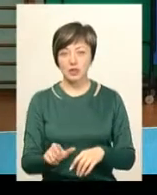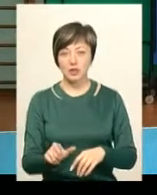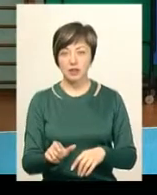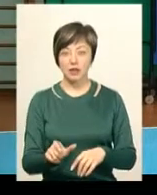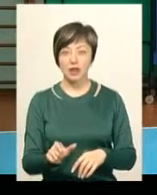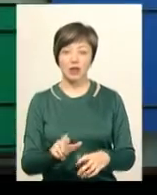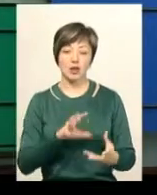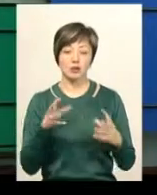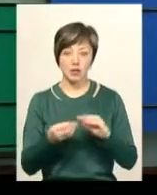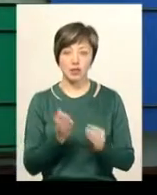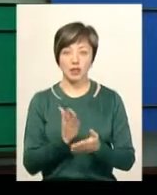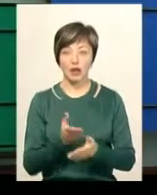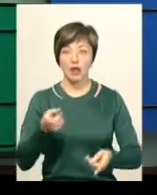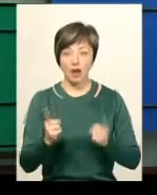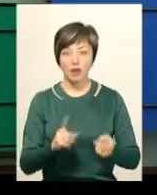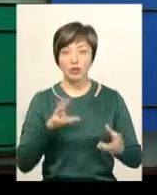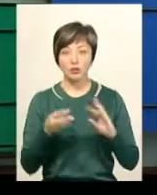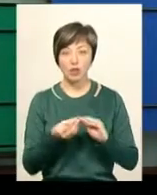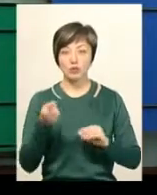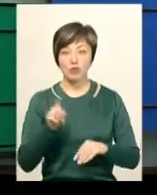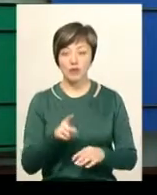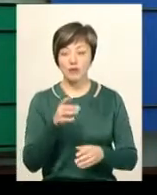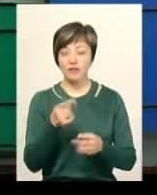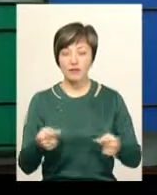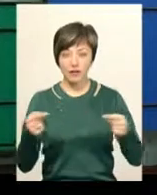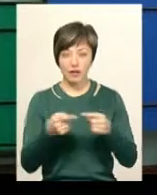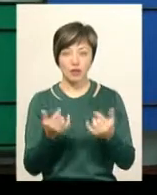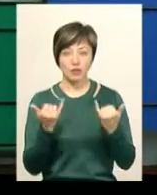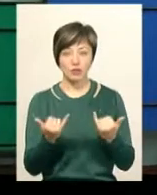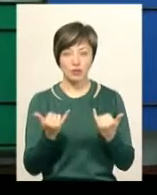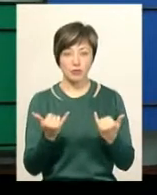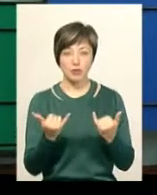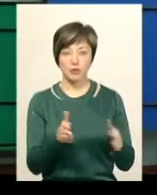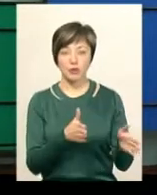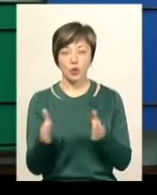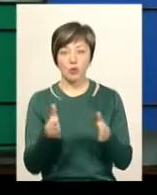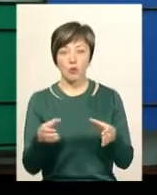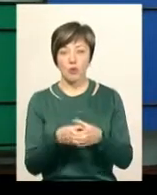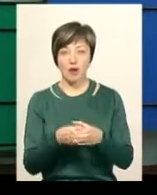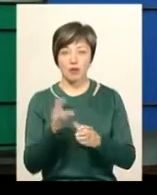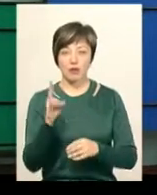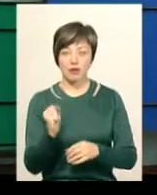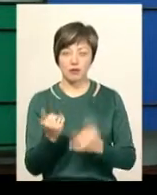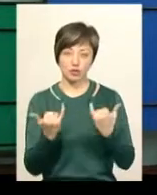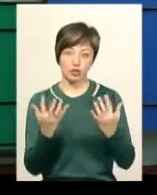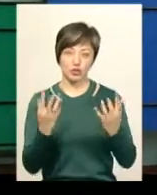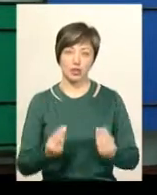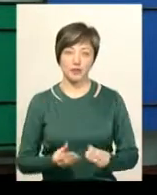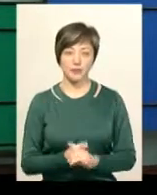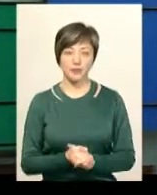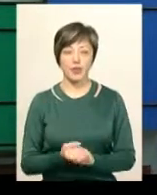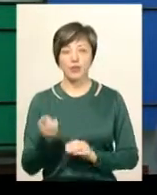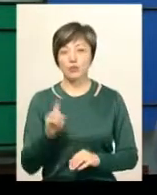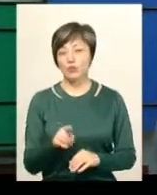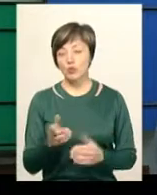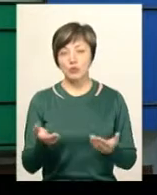відповідний результат. Реально результат той, який відповідає теперішній підготовці команди на сьогоднішній день. Тому